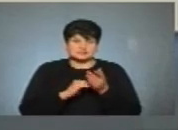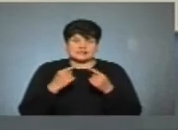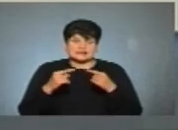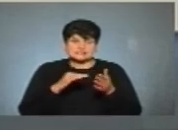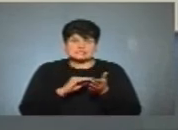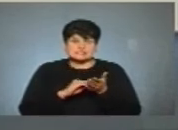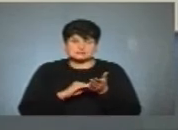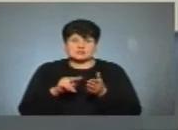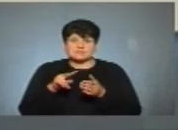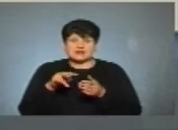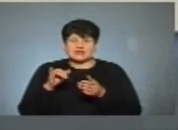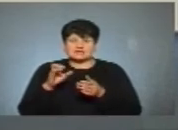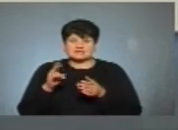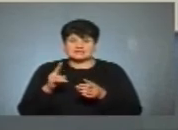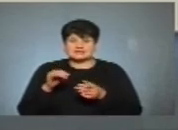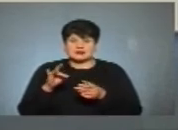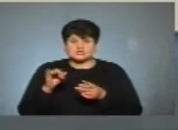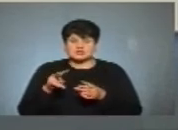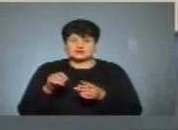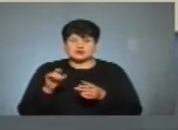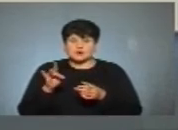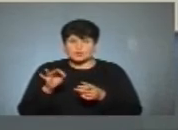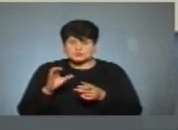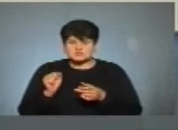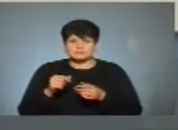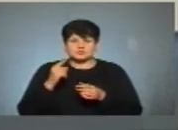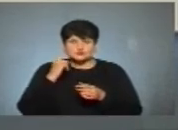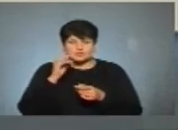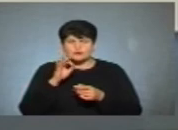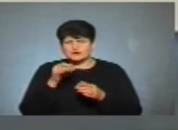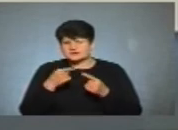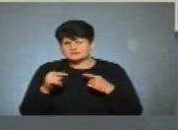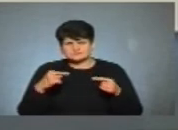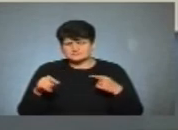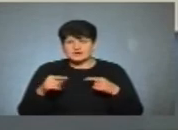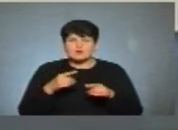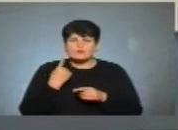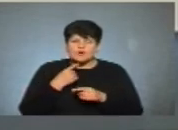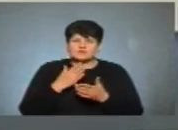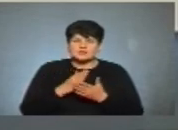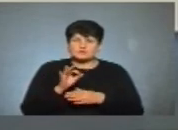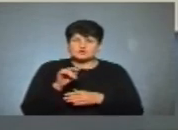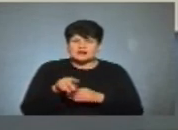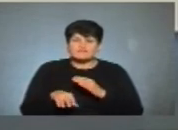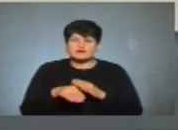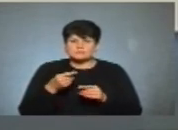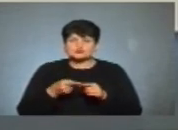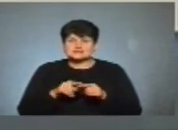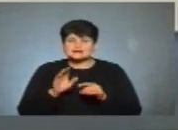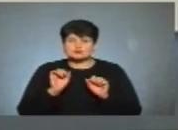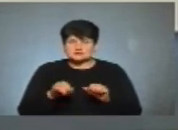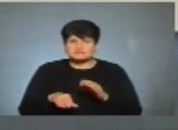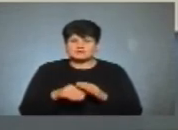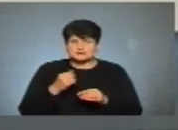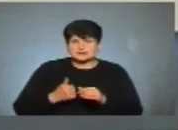записи, плівки Деркача, плівки Лероса. Ми кожен раз чуємо про якесь закуліся. Власне, мова йде про те, що вибори – це є можливість обрати